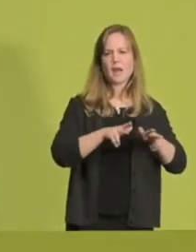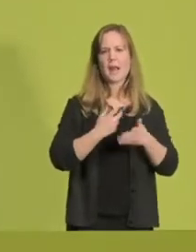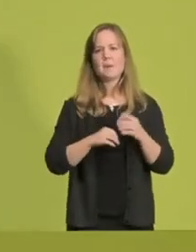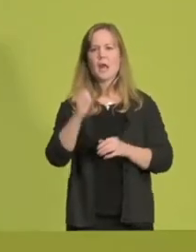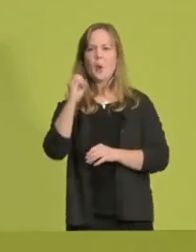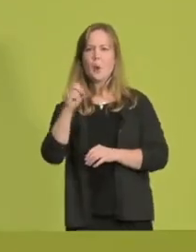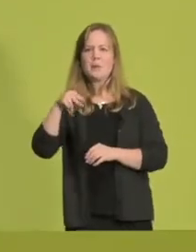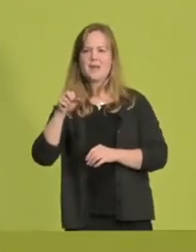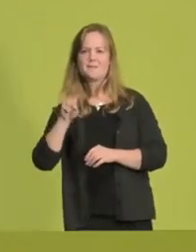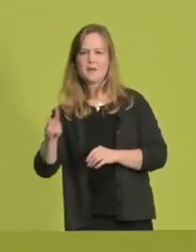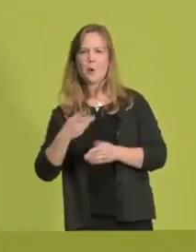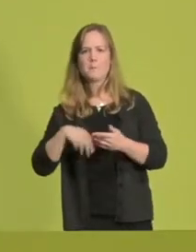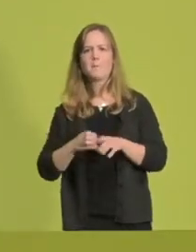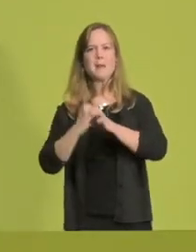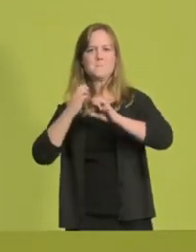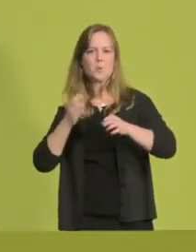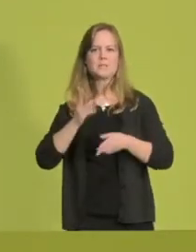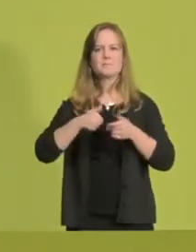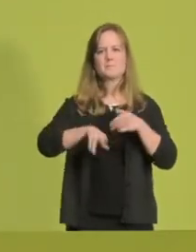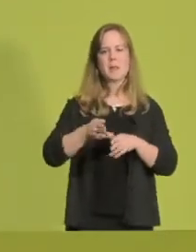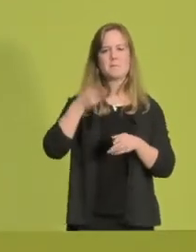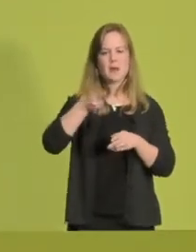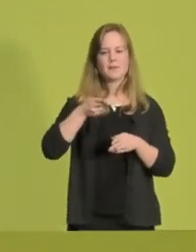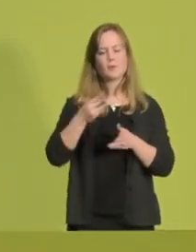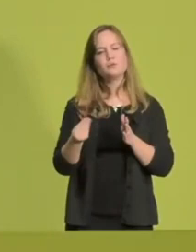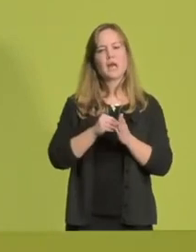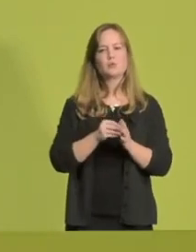wollen mehr Busse und Bahnen, und daneben wird es auch noch Autos geben.